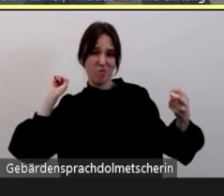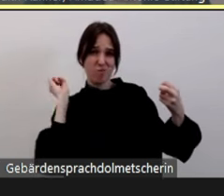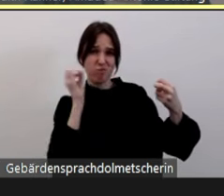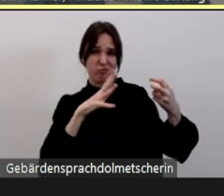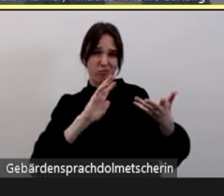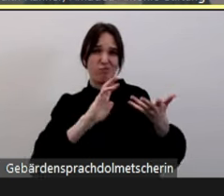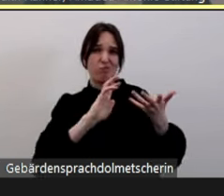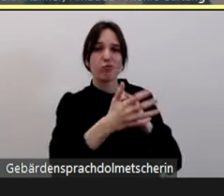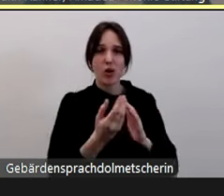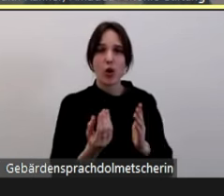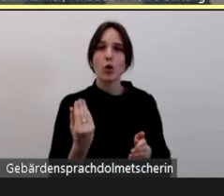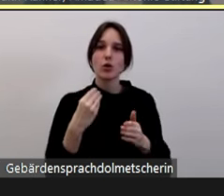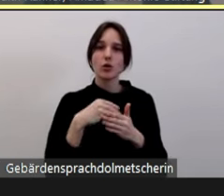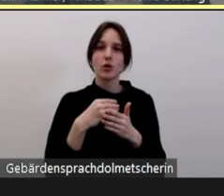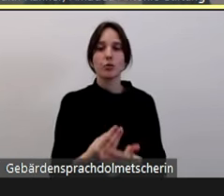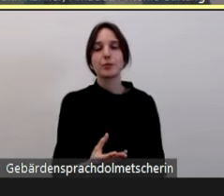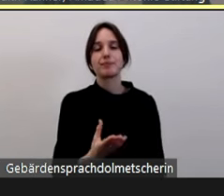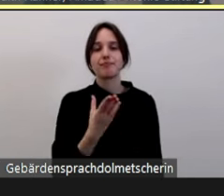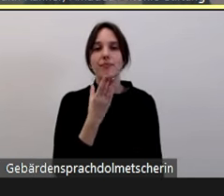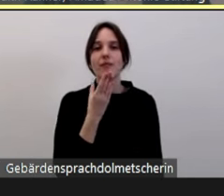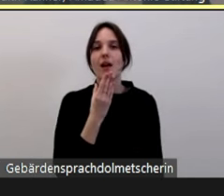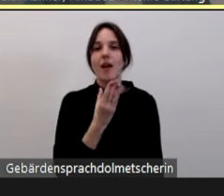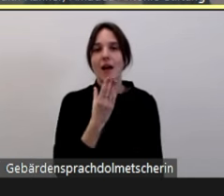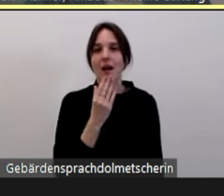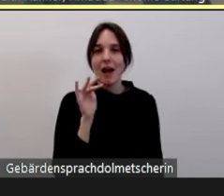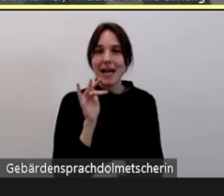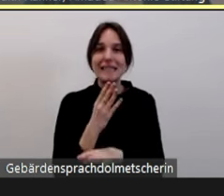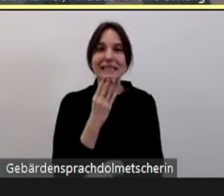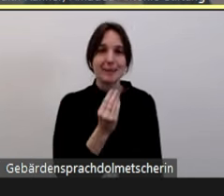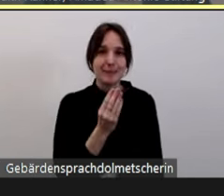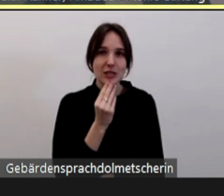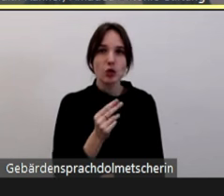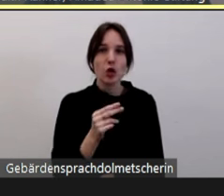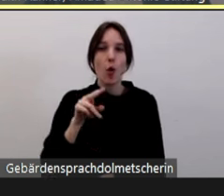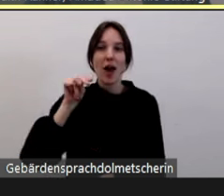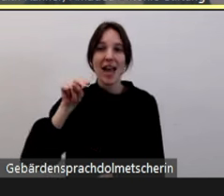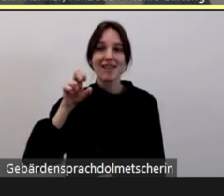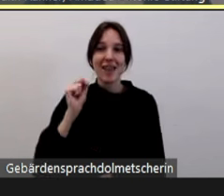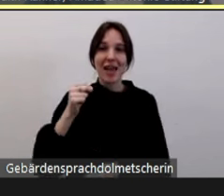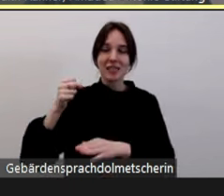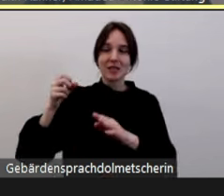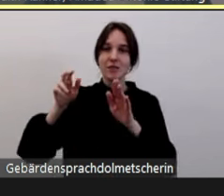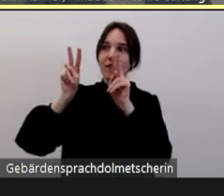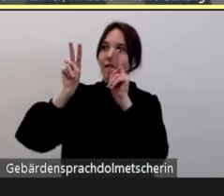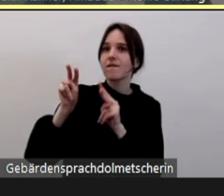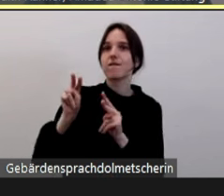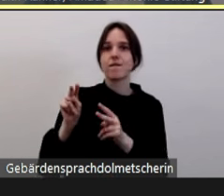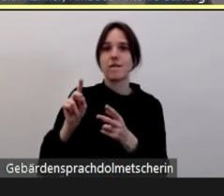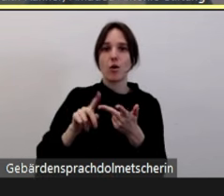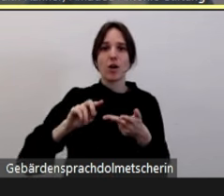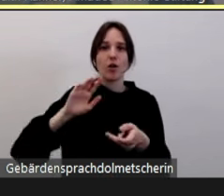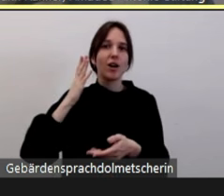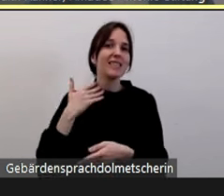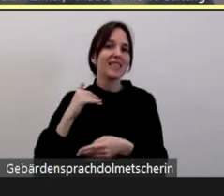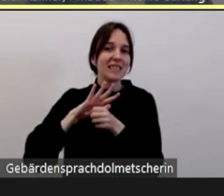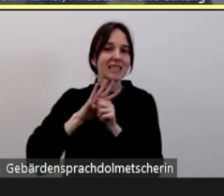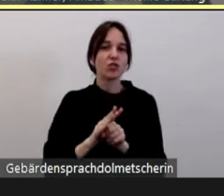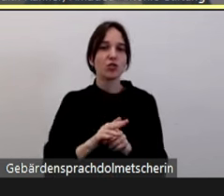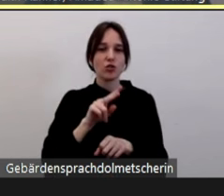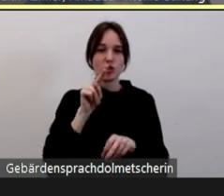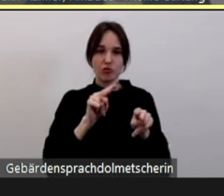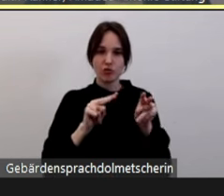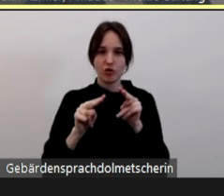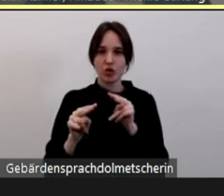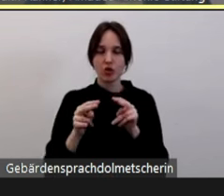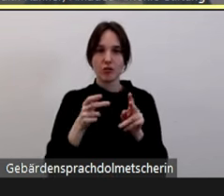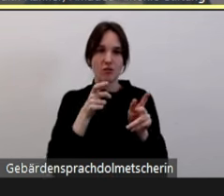antisemitische, NS-verharmlosende, NS-verherrlichende, sexistische und so weiter Agitation